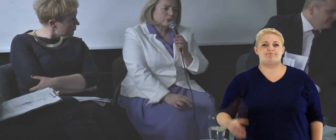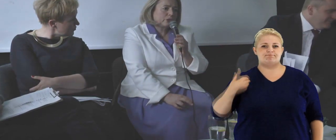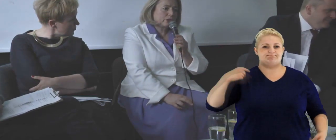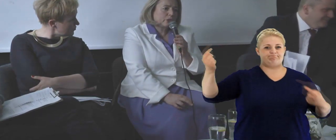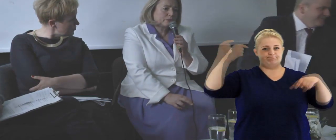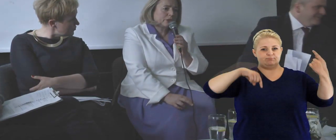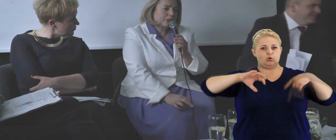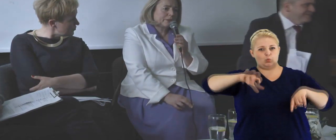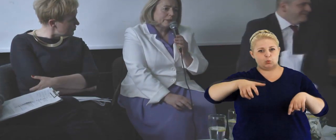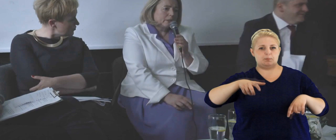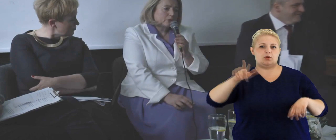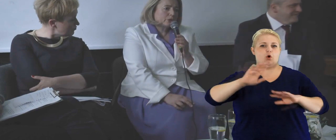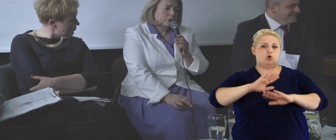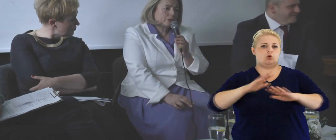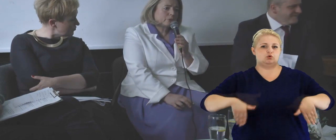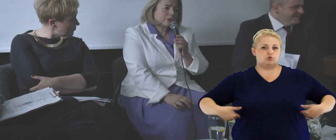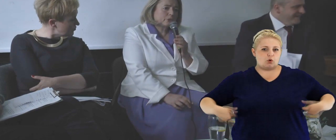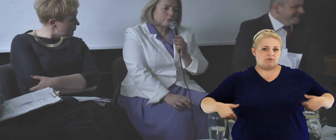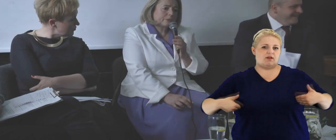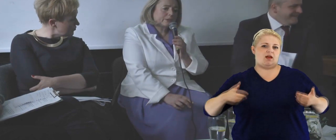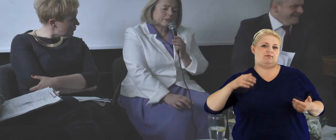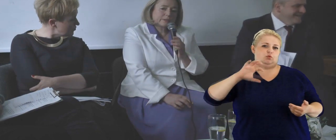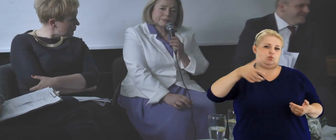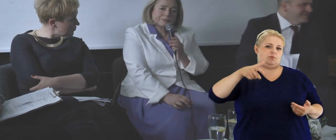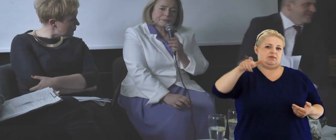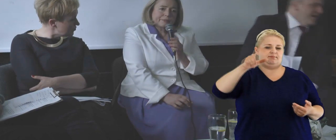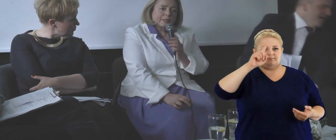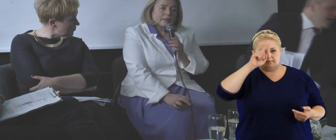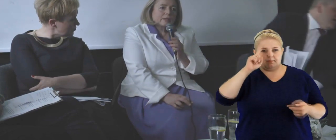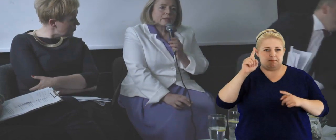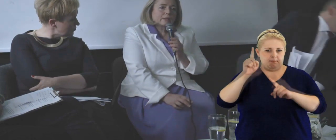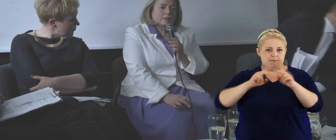przychodzili do mnie, przychodziły do mnie grupy,